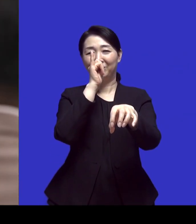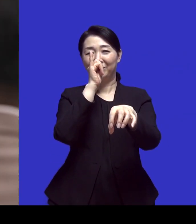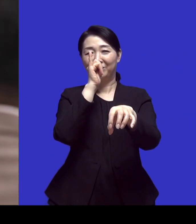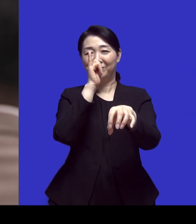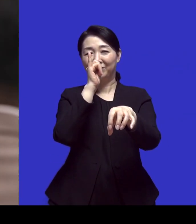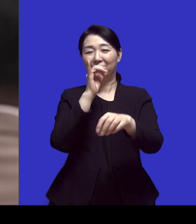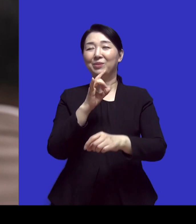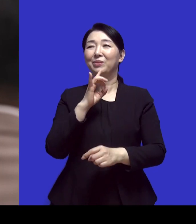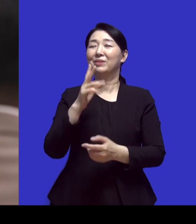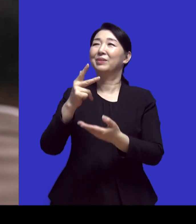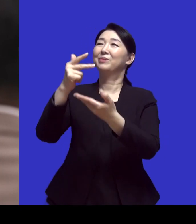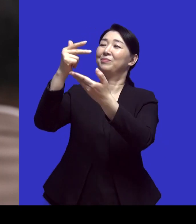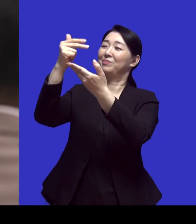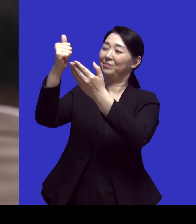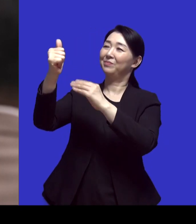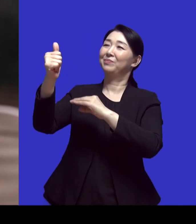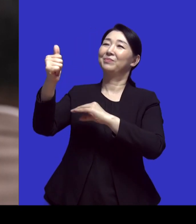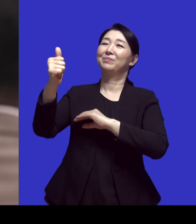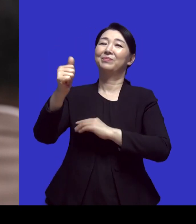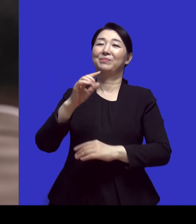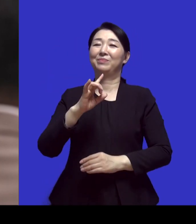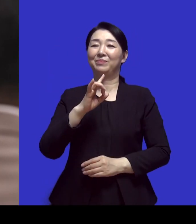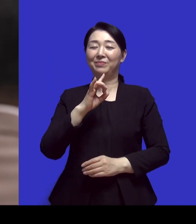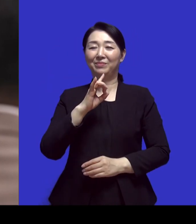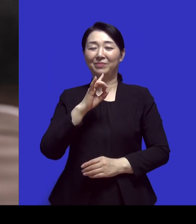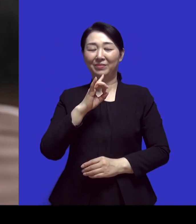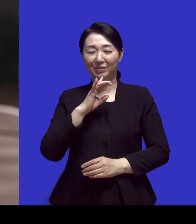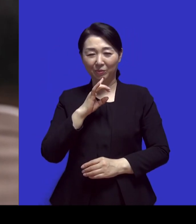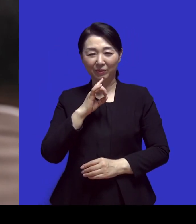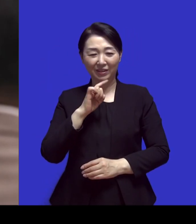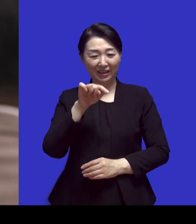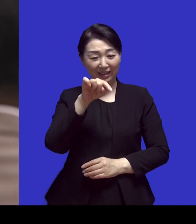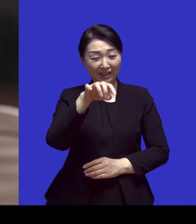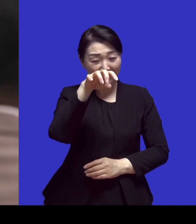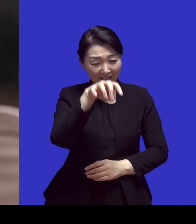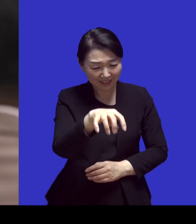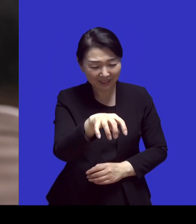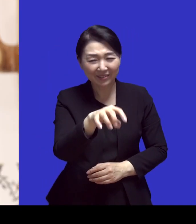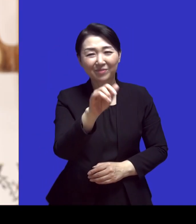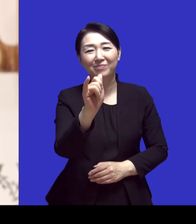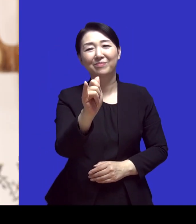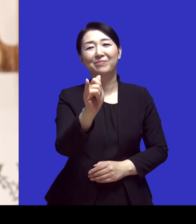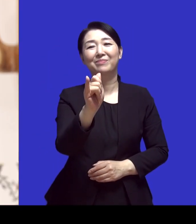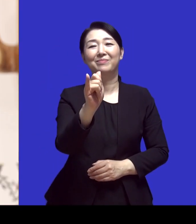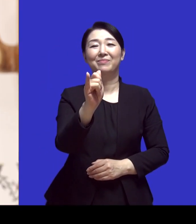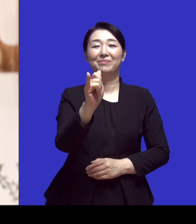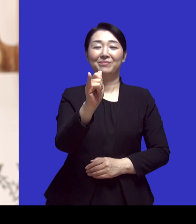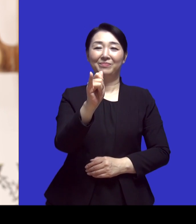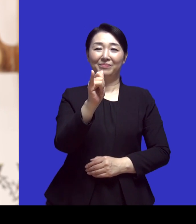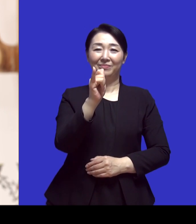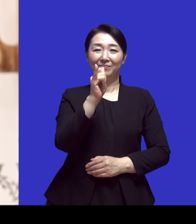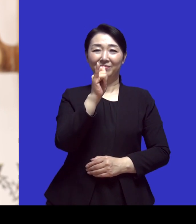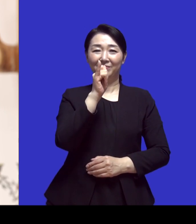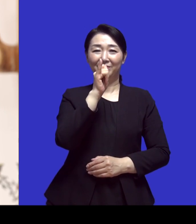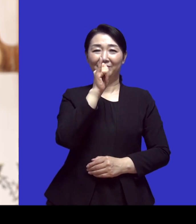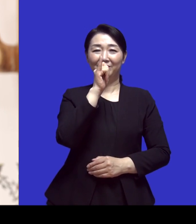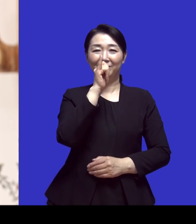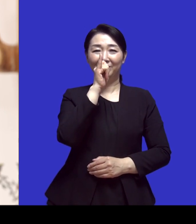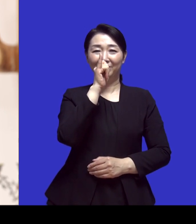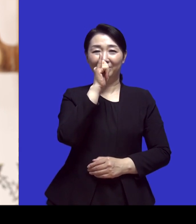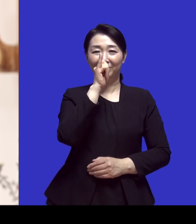오직 주님의 이름만이 이곳에 있습니다